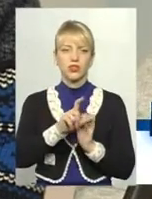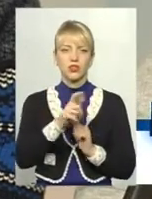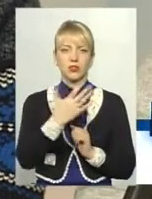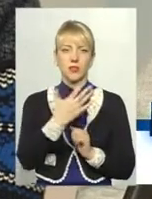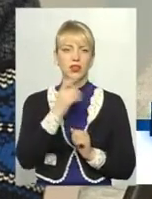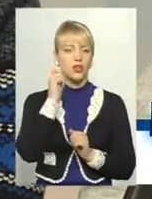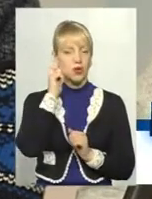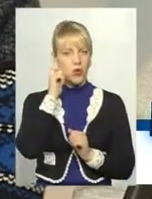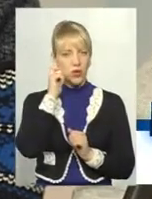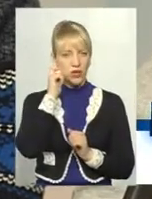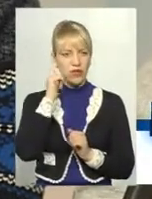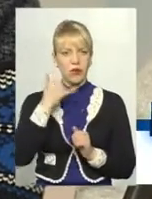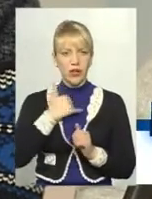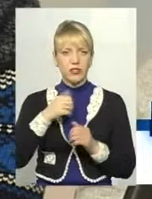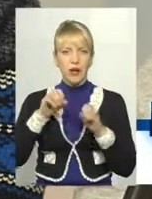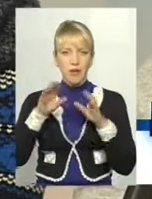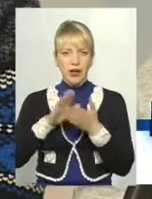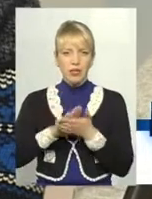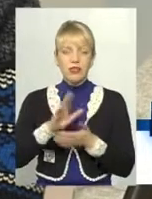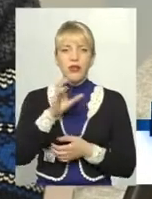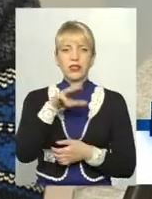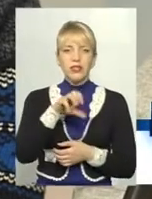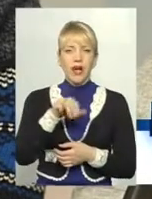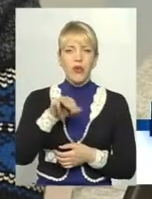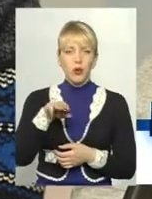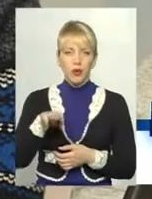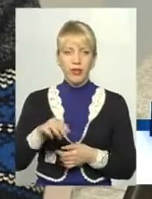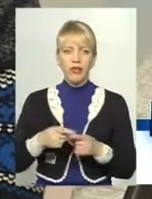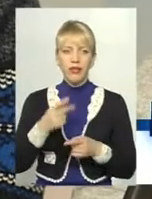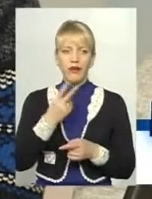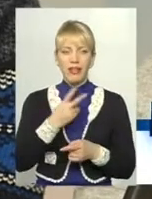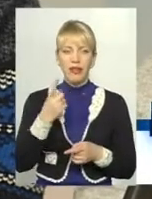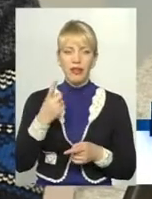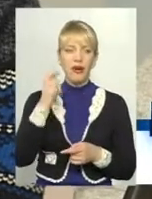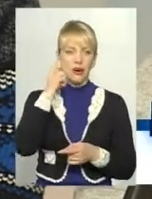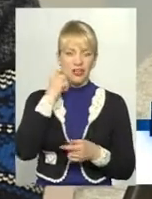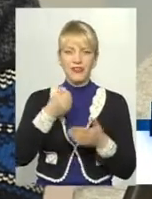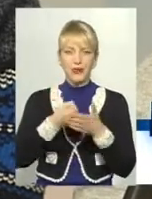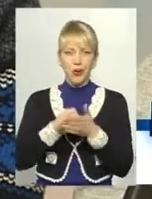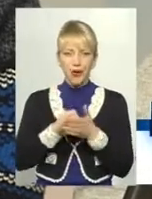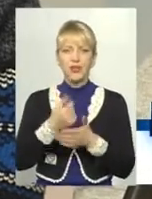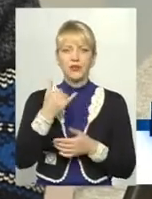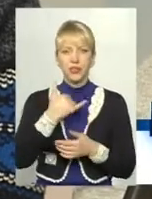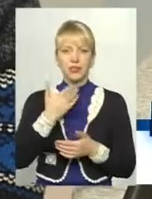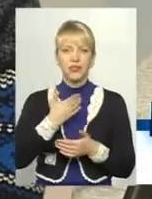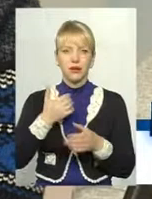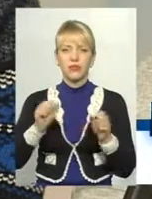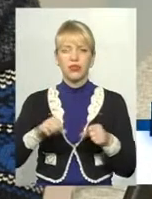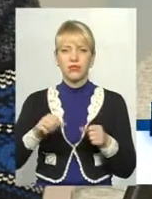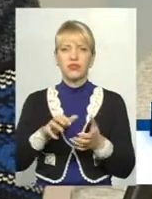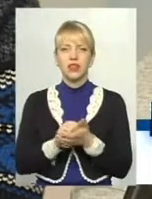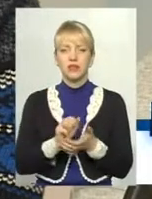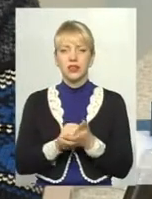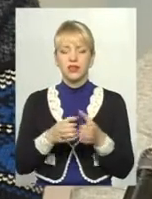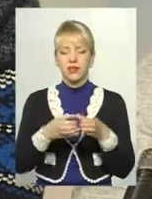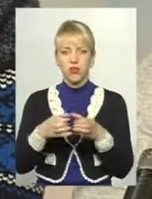-річного віку, нас в статуті так прописано, до 21-річного віку, в нас є можливість займатися в наших гуртках.